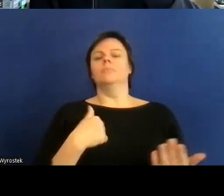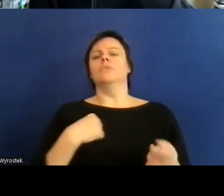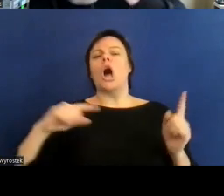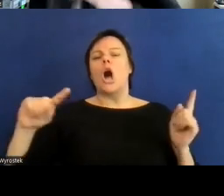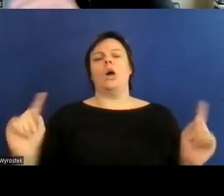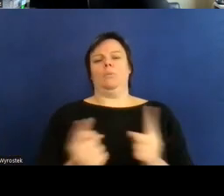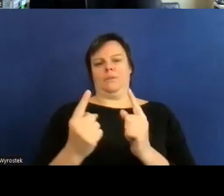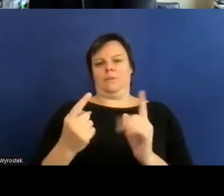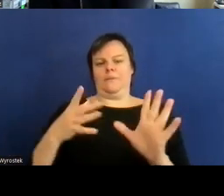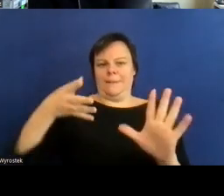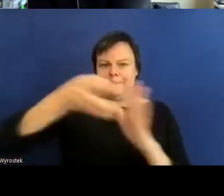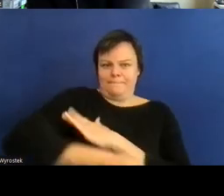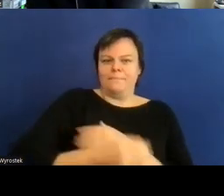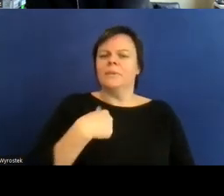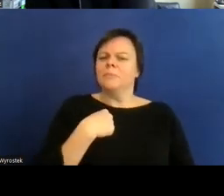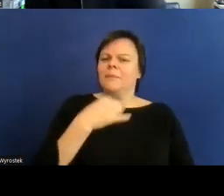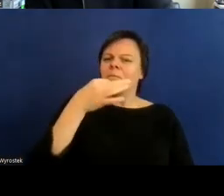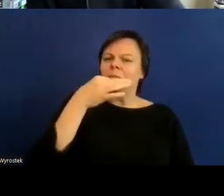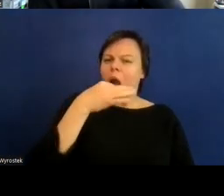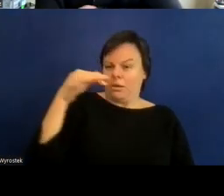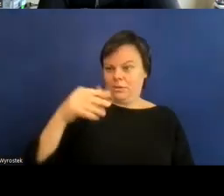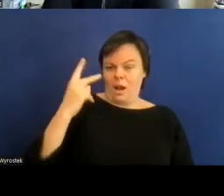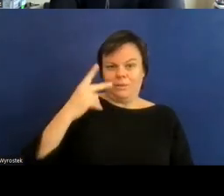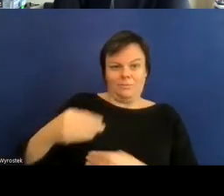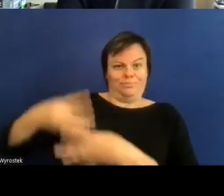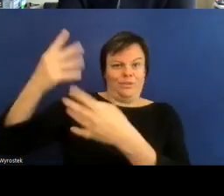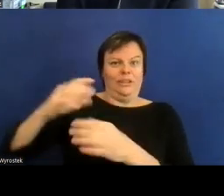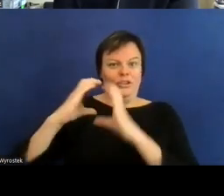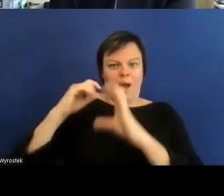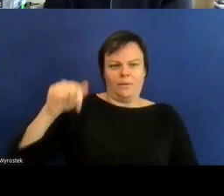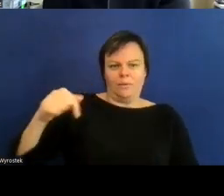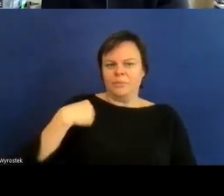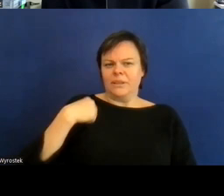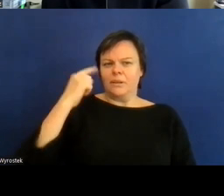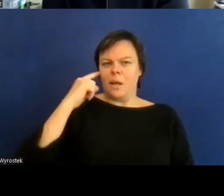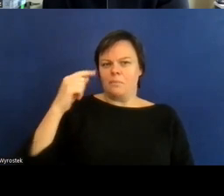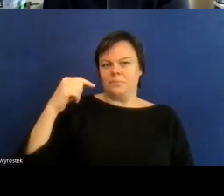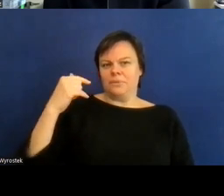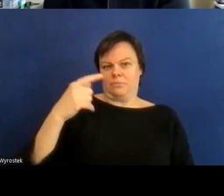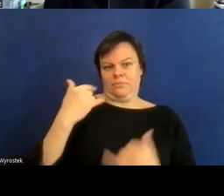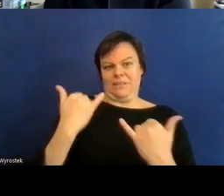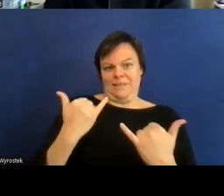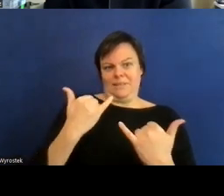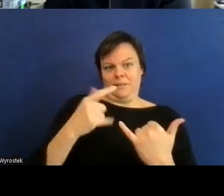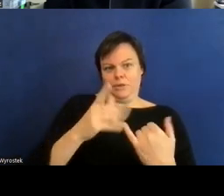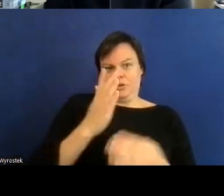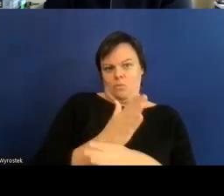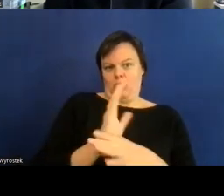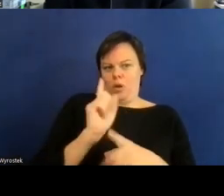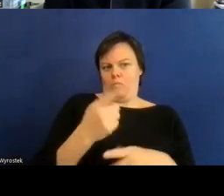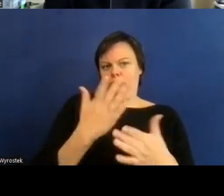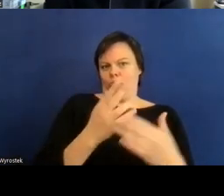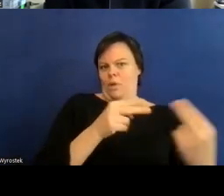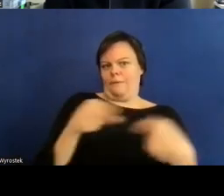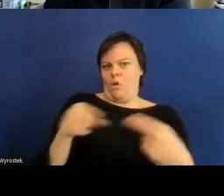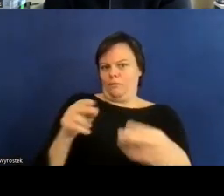beantwortet worden durch an strutz wenn ich dann stellen sie es bitte nochmal ich schaue auf den chat und werde bei verständnisfragen direkt